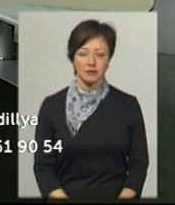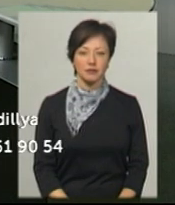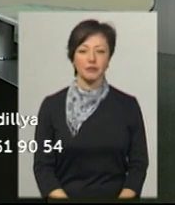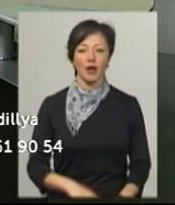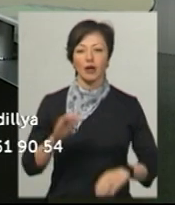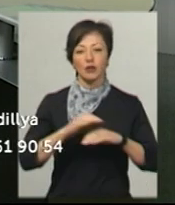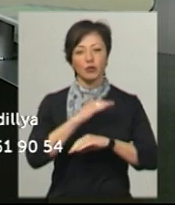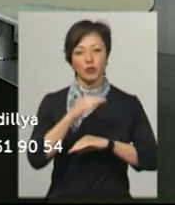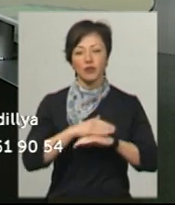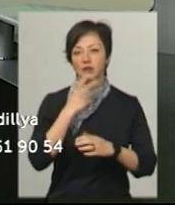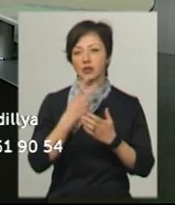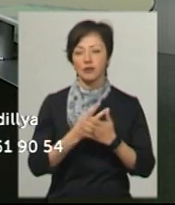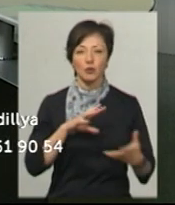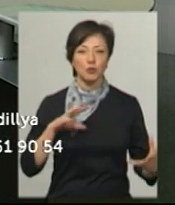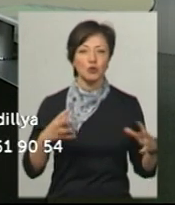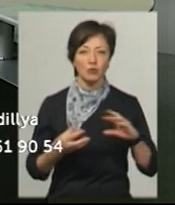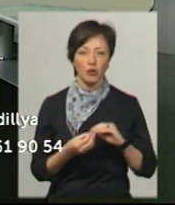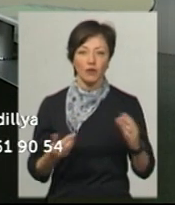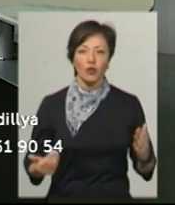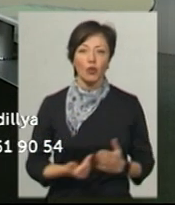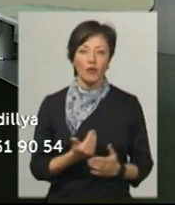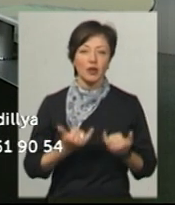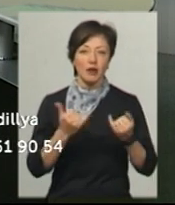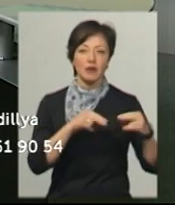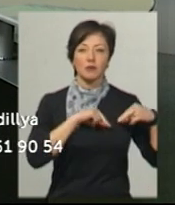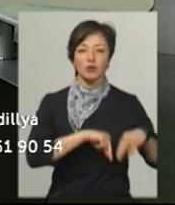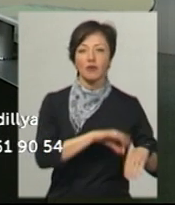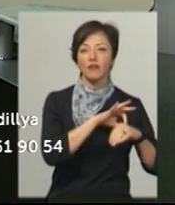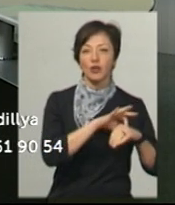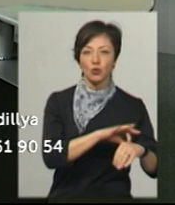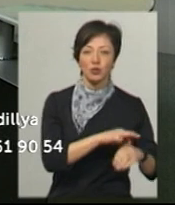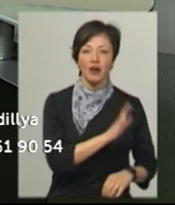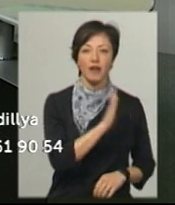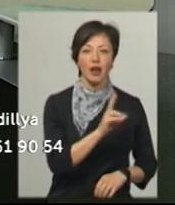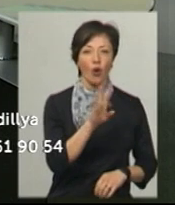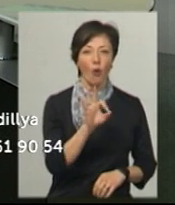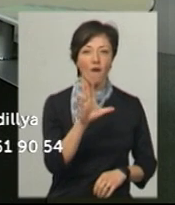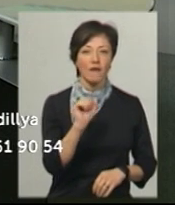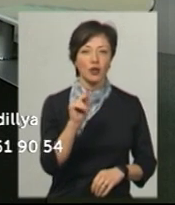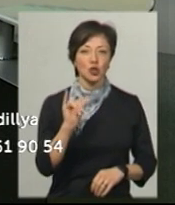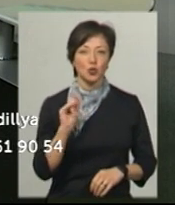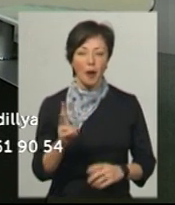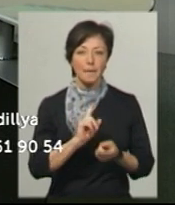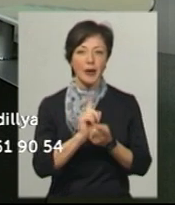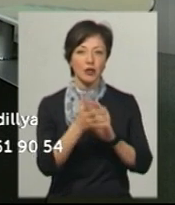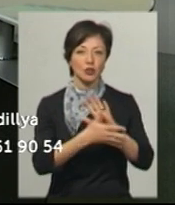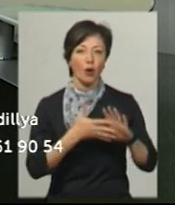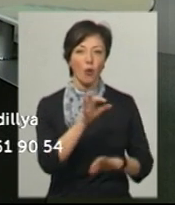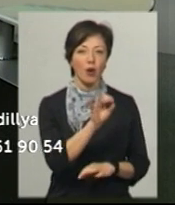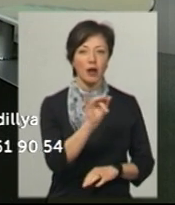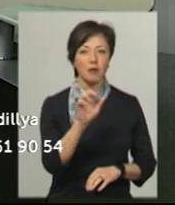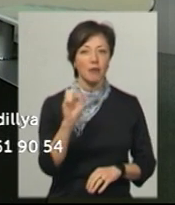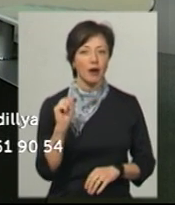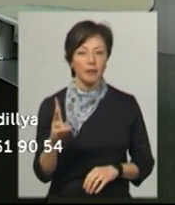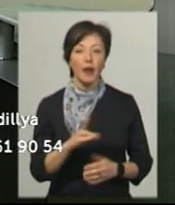Доброго вечора, ви дивитесь підсумковий випуск новин. У студії для вас працює ведуча Валерія Ковальчук. На жест в умову перекладає Ольга